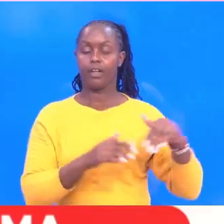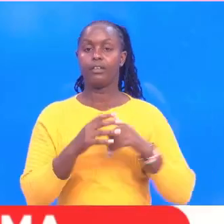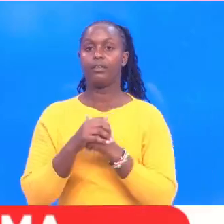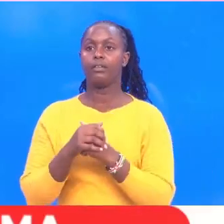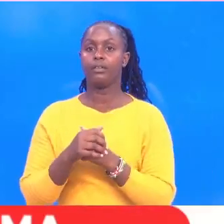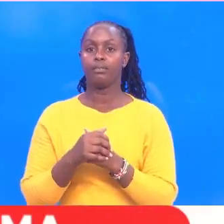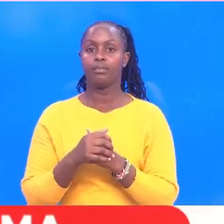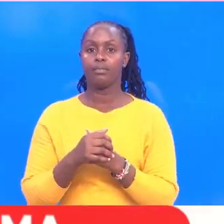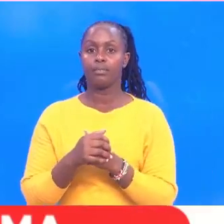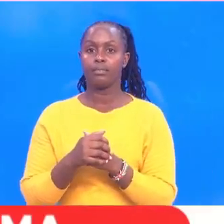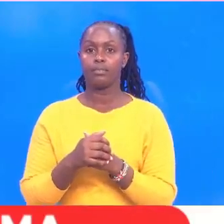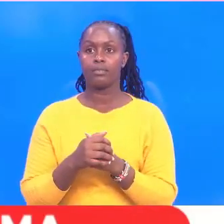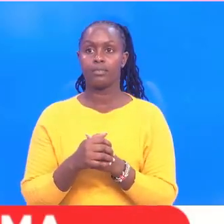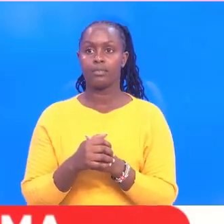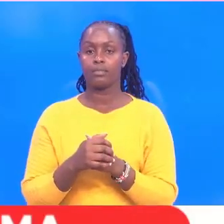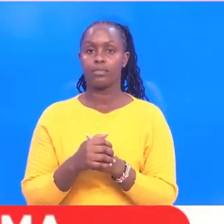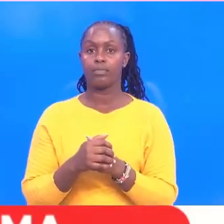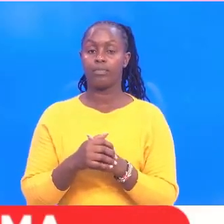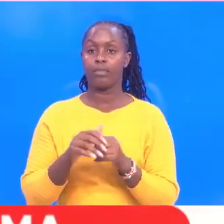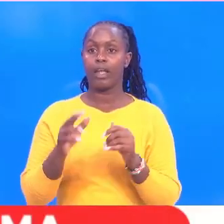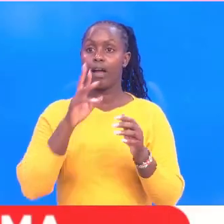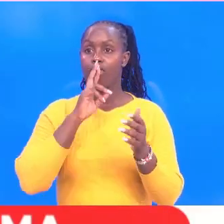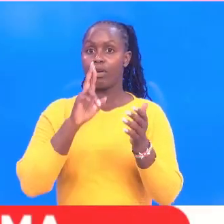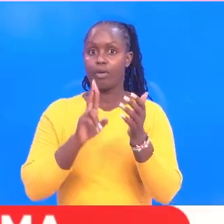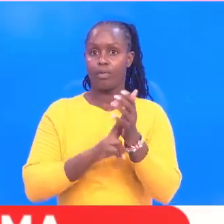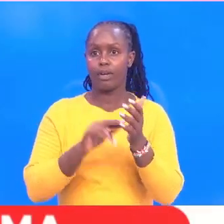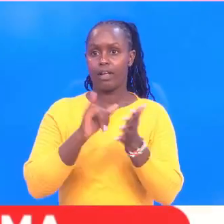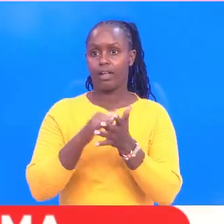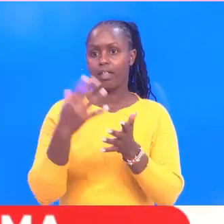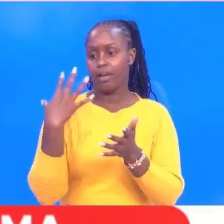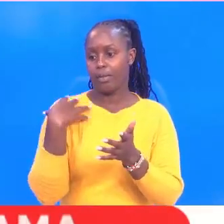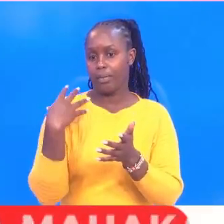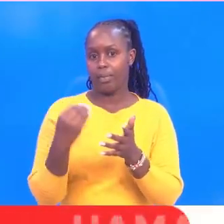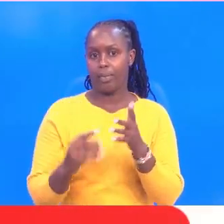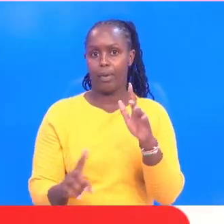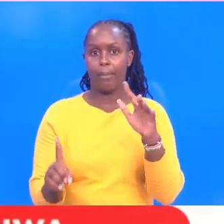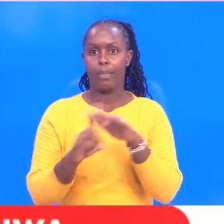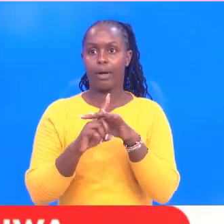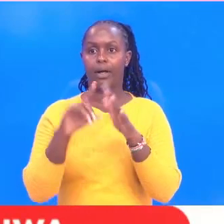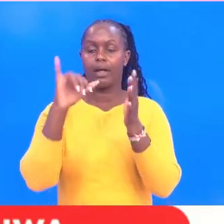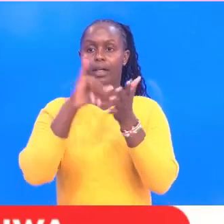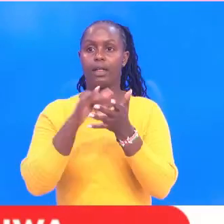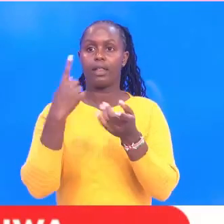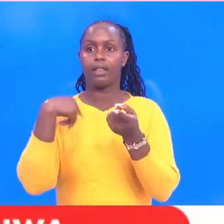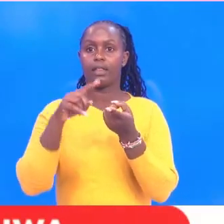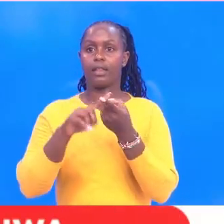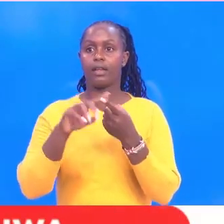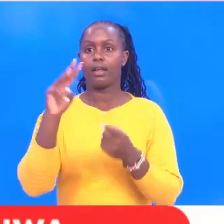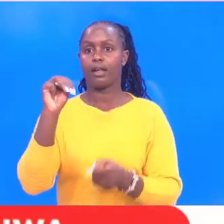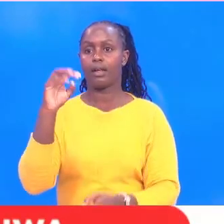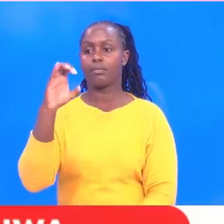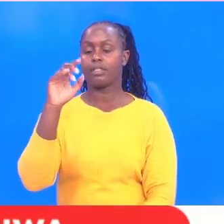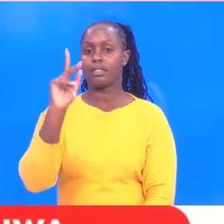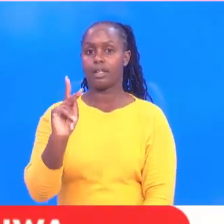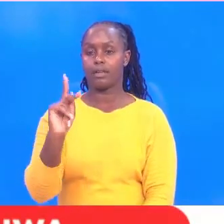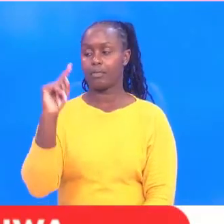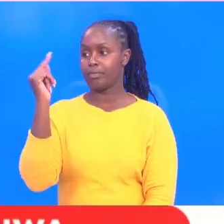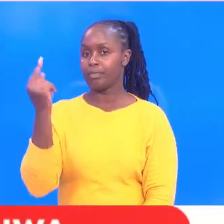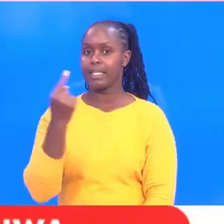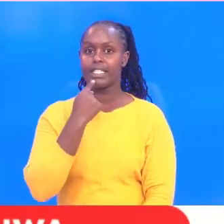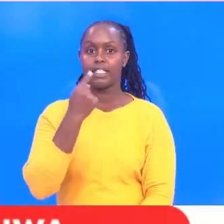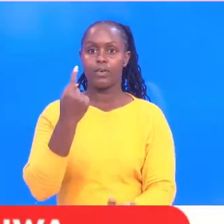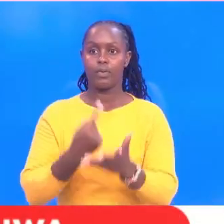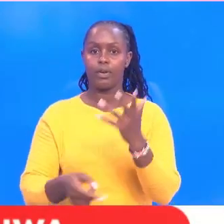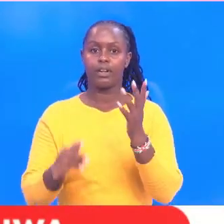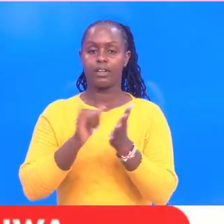Ngini amba tunaangazia mbao imekoe kigonga vicho vya habari hivi majuzi. Nikomba baraza la viombo vya habari nchini MCK limejitokeza. Ukashifu